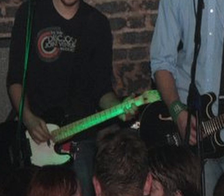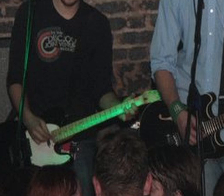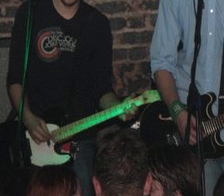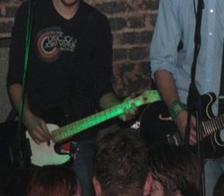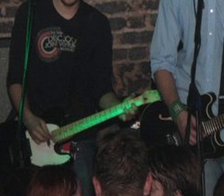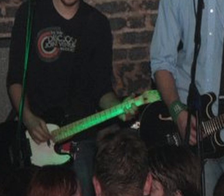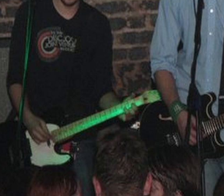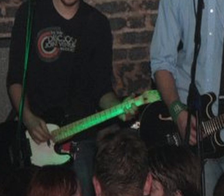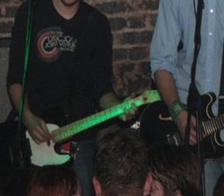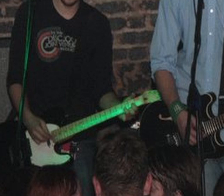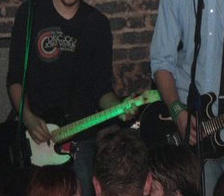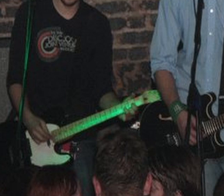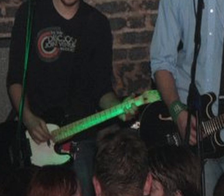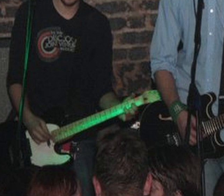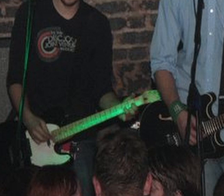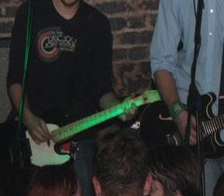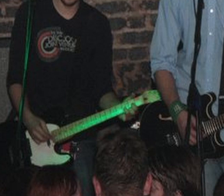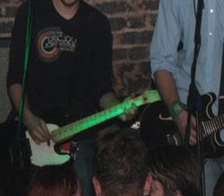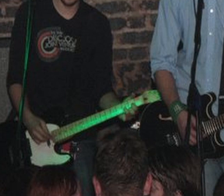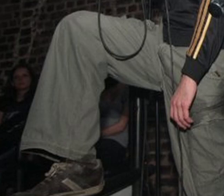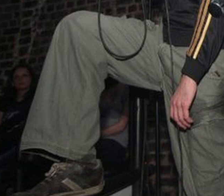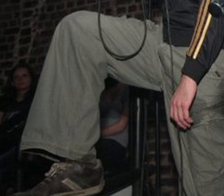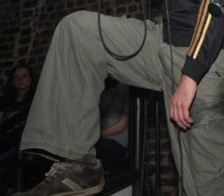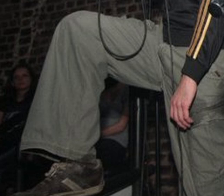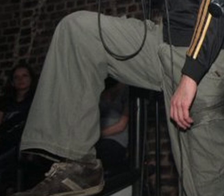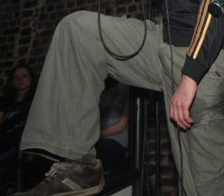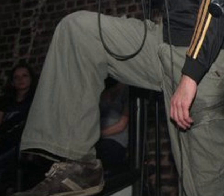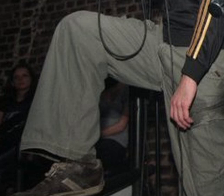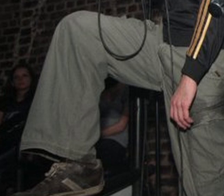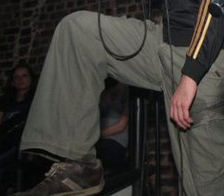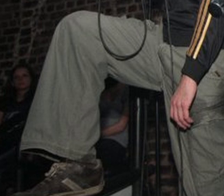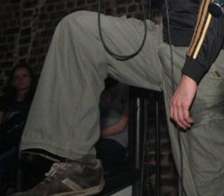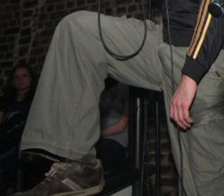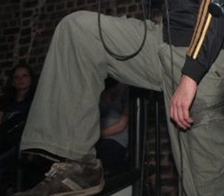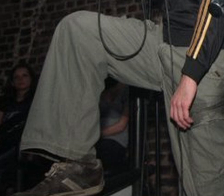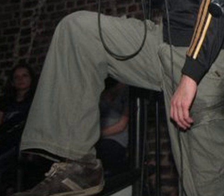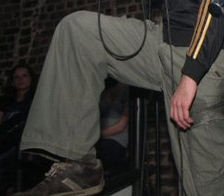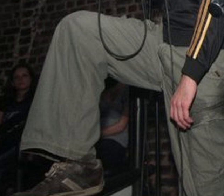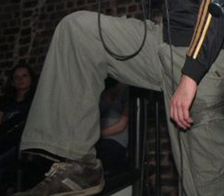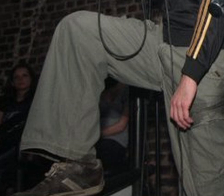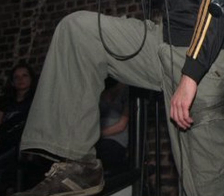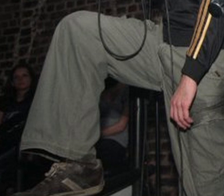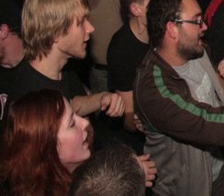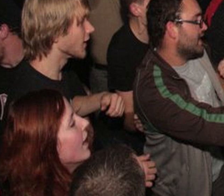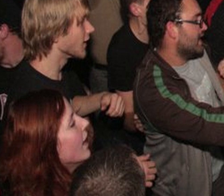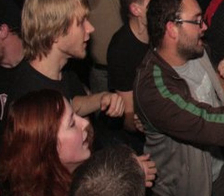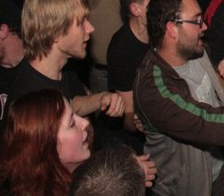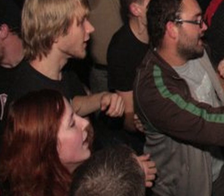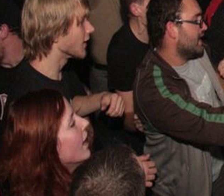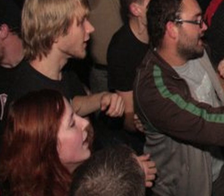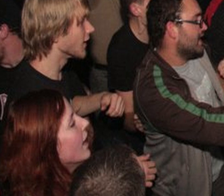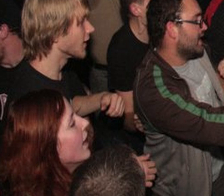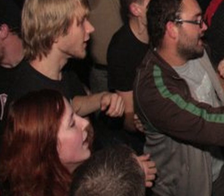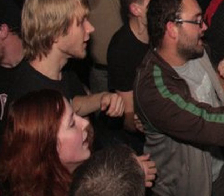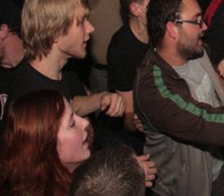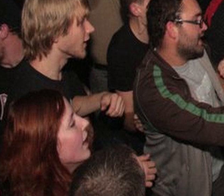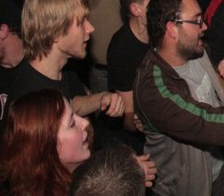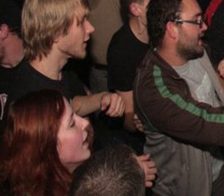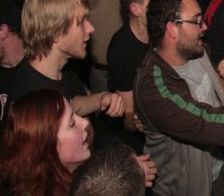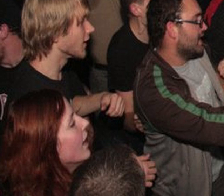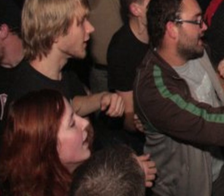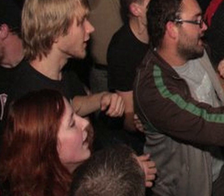kolegów. zasadzie to było takie grono chyba początkowe, które powiedziało, że trzeba marnemu pomóc.